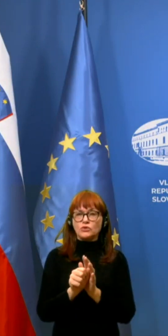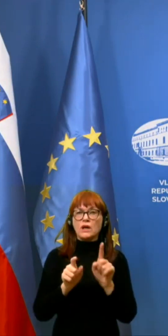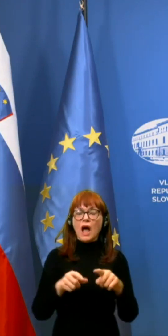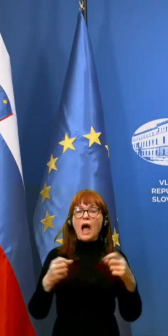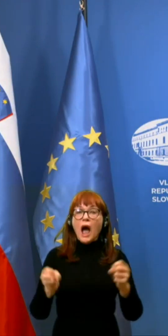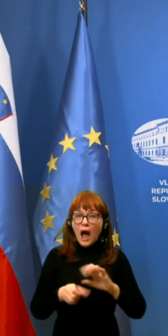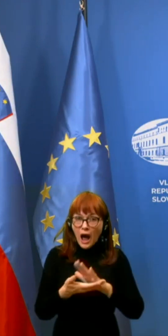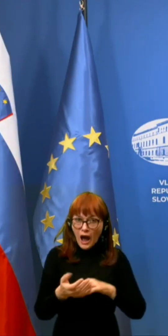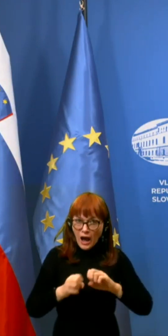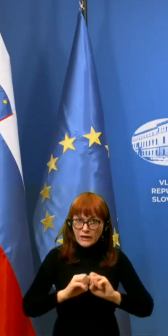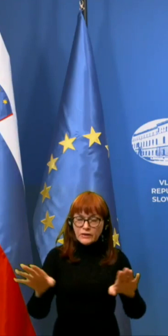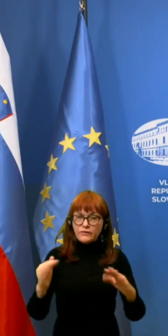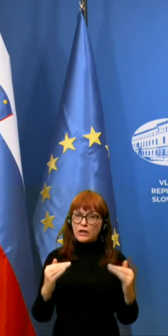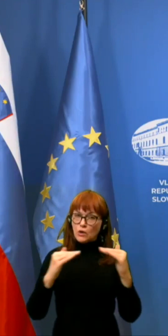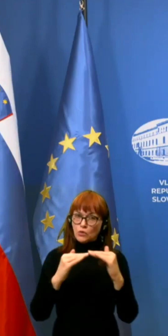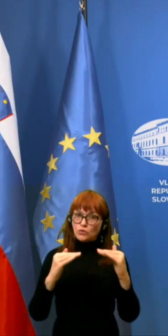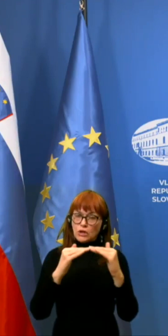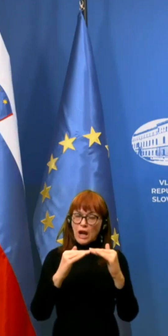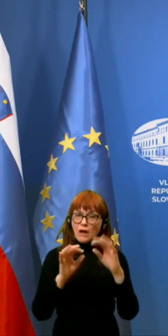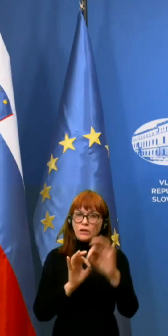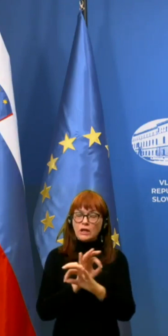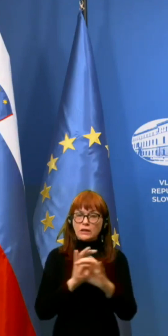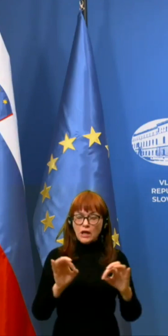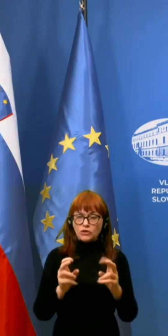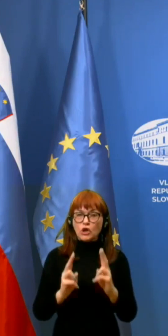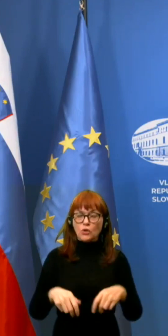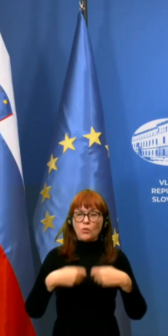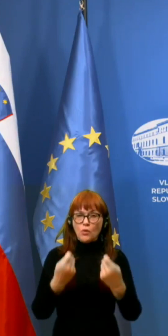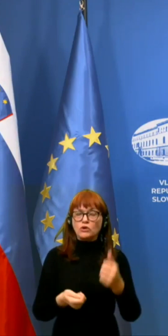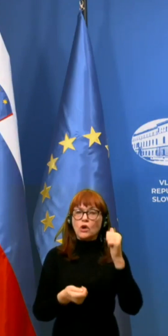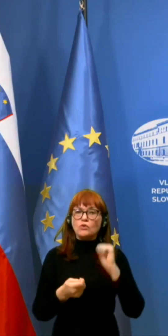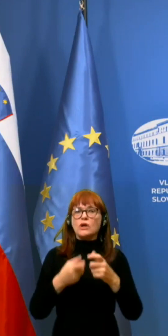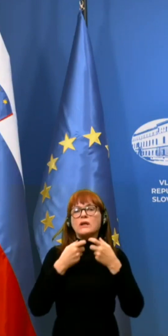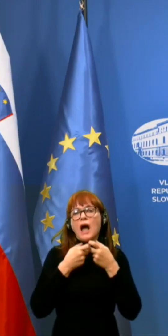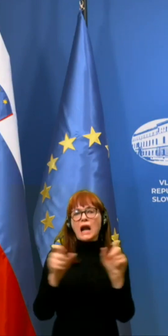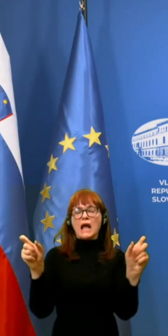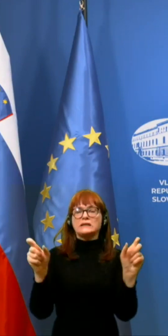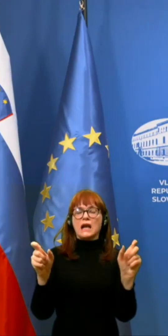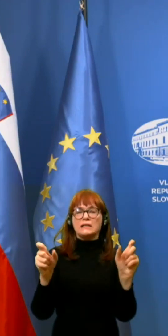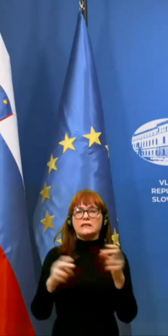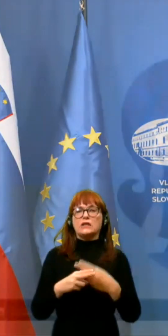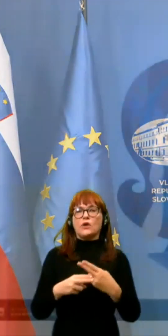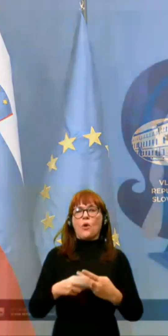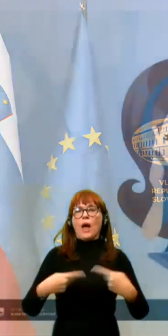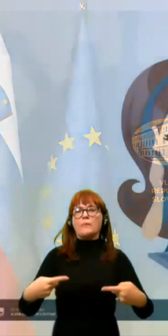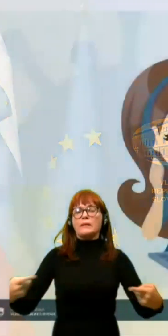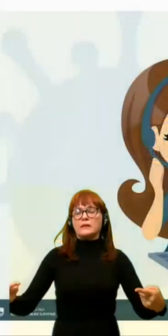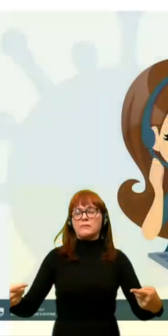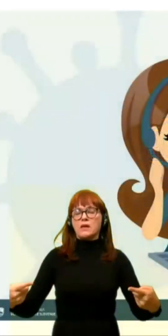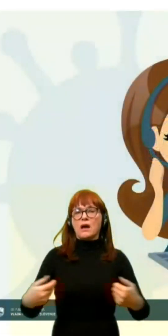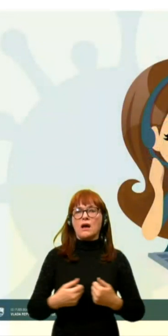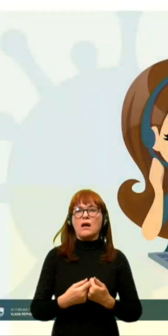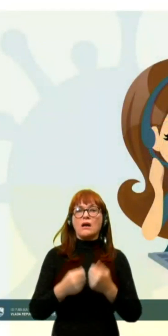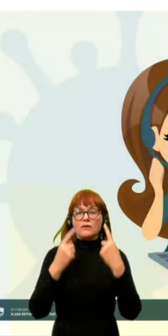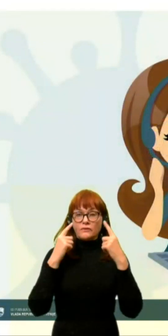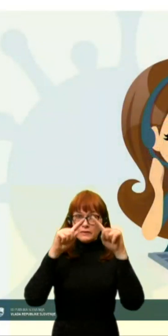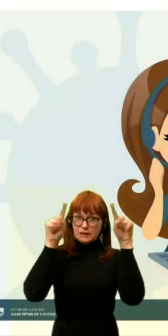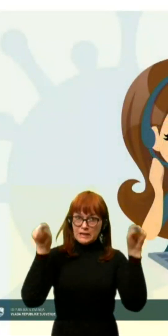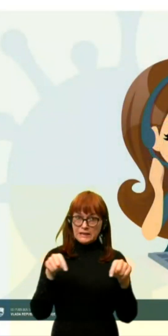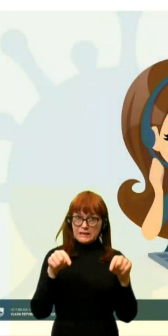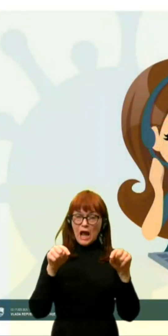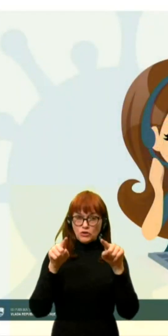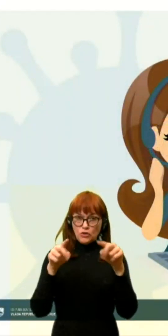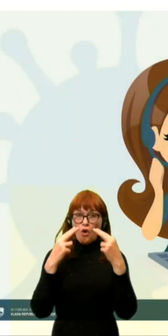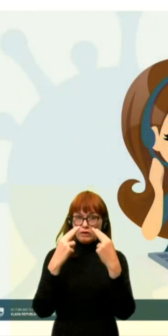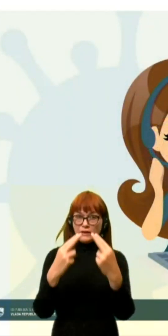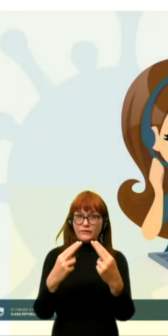aktiviranje je v skladu z načrtov mogo bo očela včerejšnja razglasitev epidemije. Mislim, da na zaslonu vidite